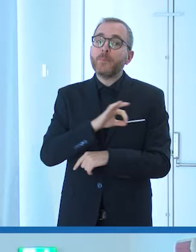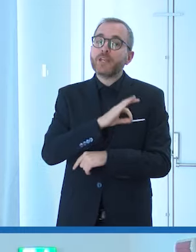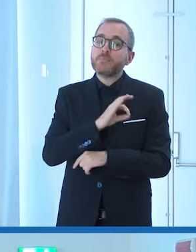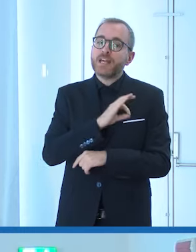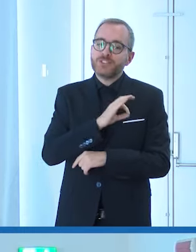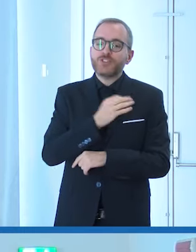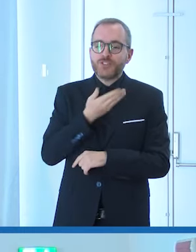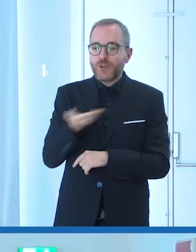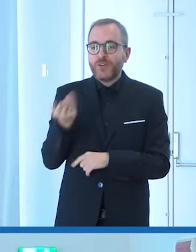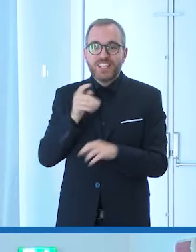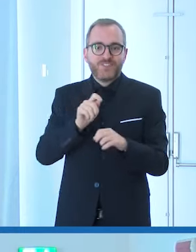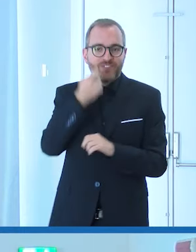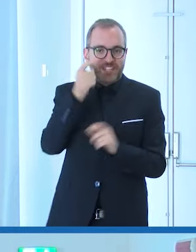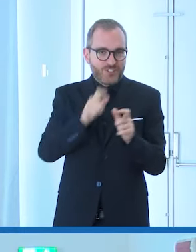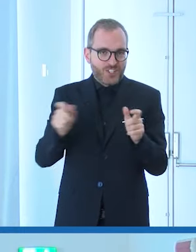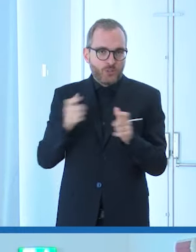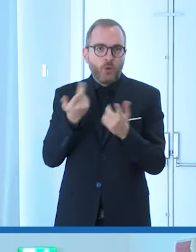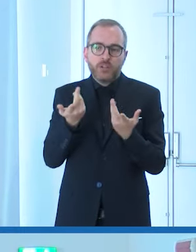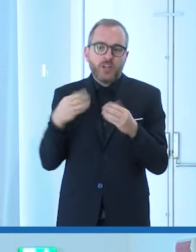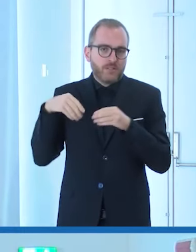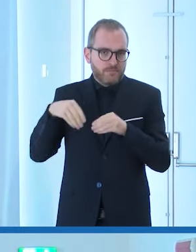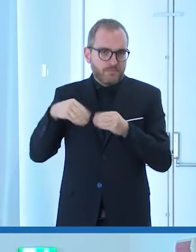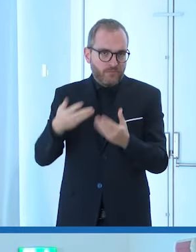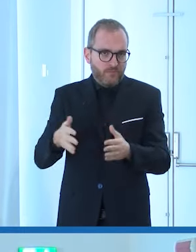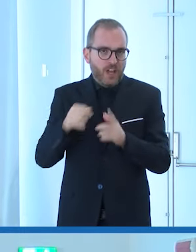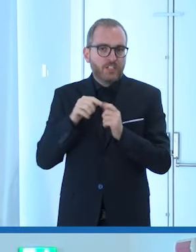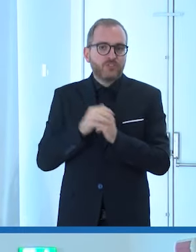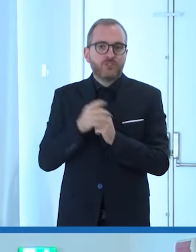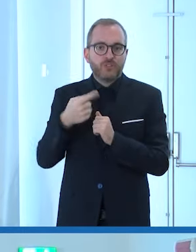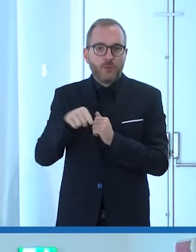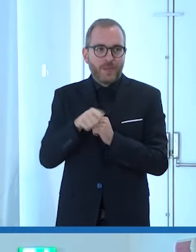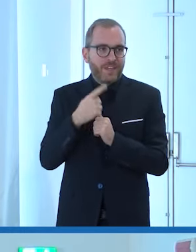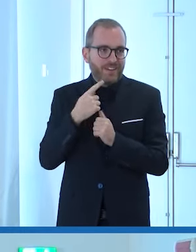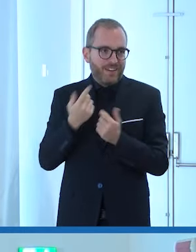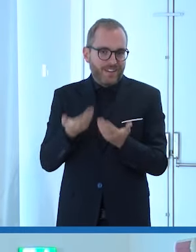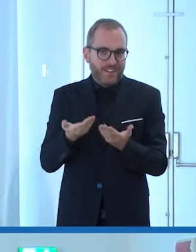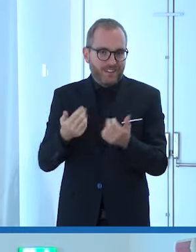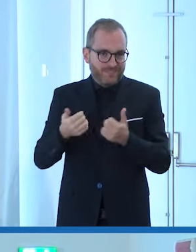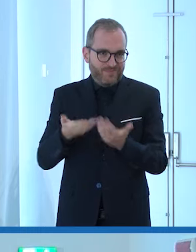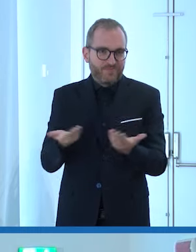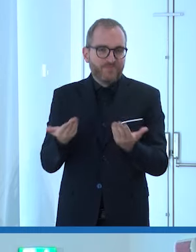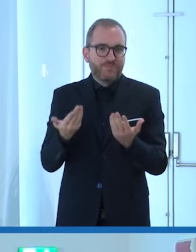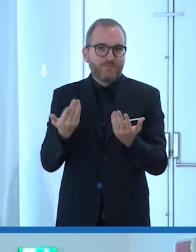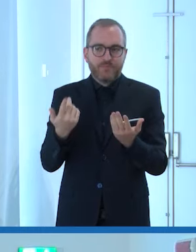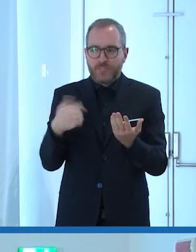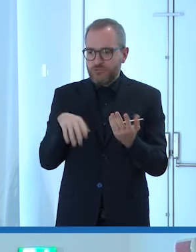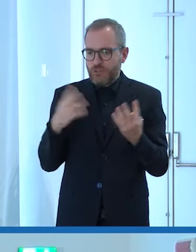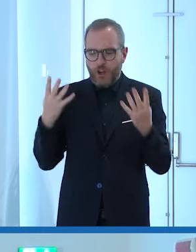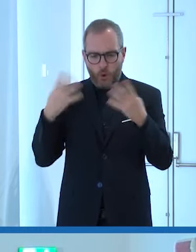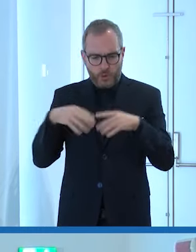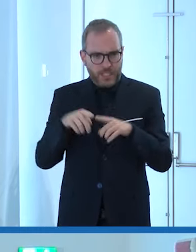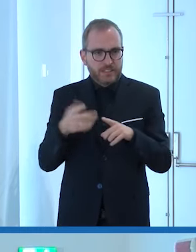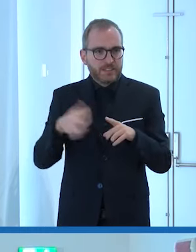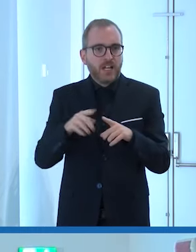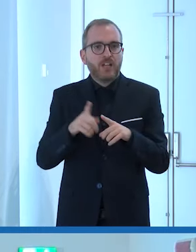dei vincitori che hanno partecipato al contest organizzato e promosso